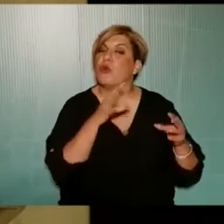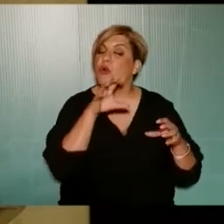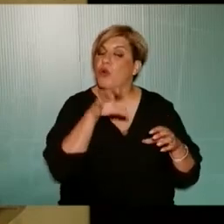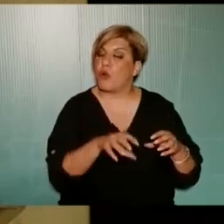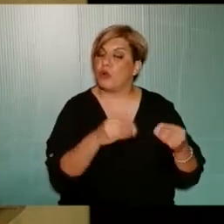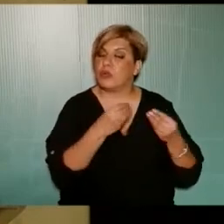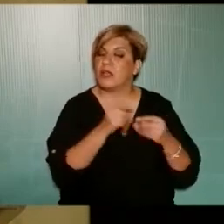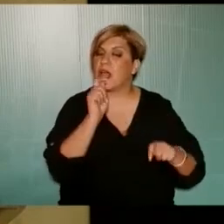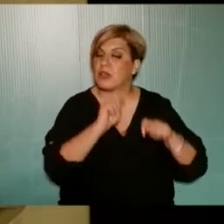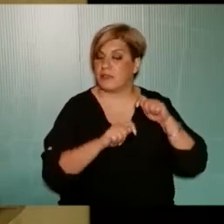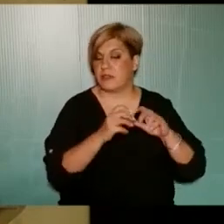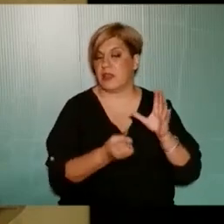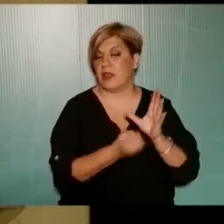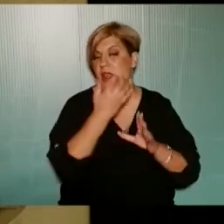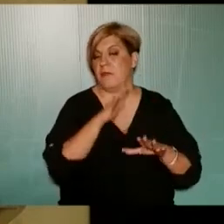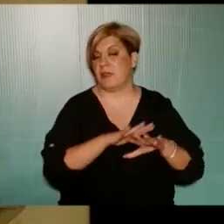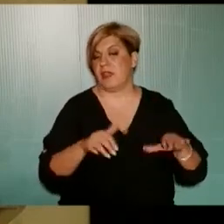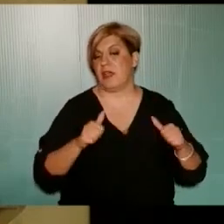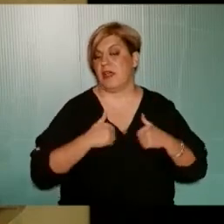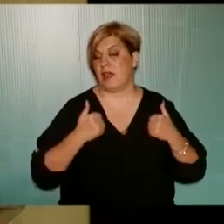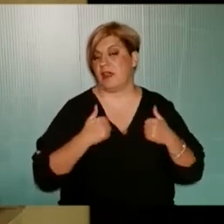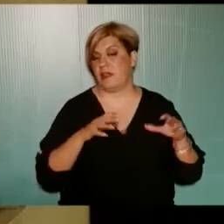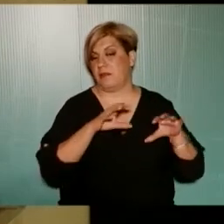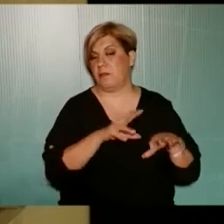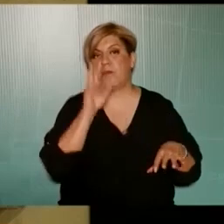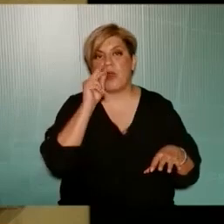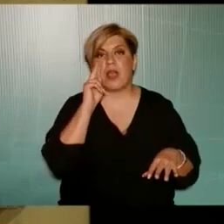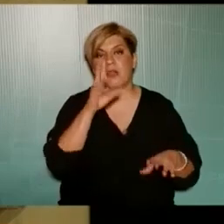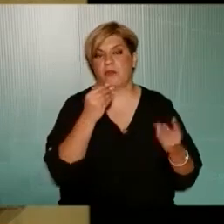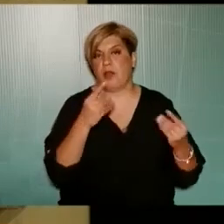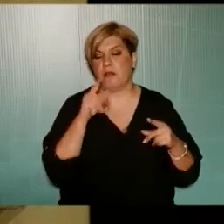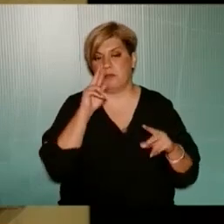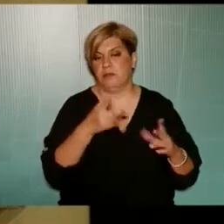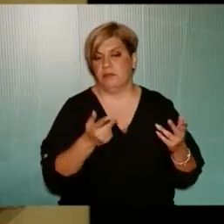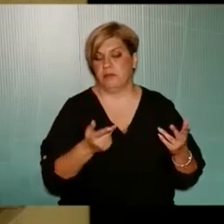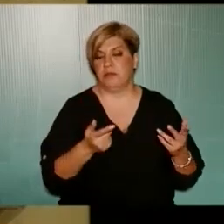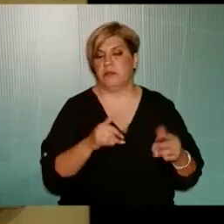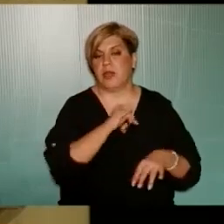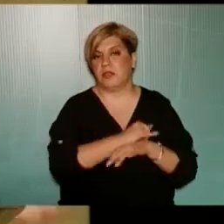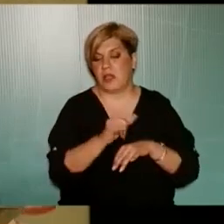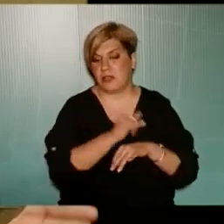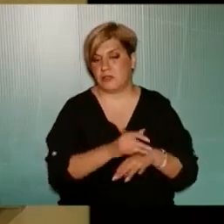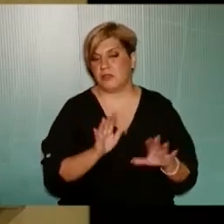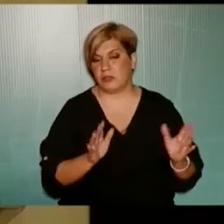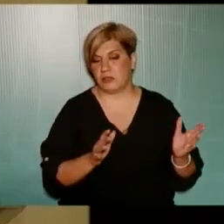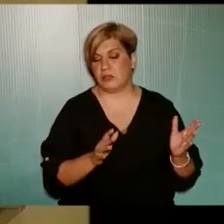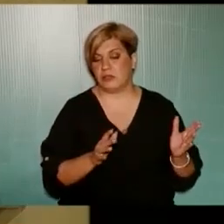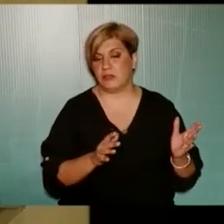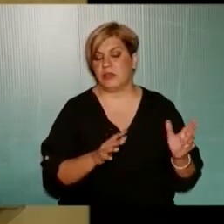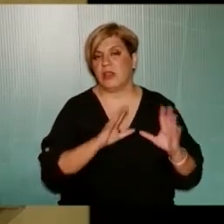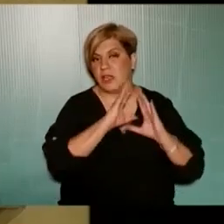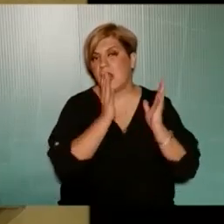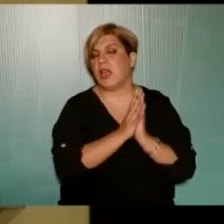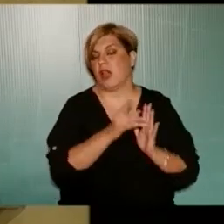μέχρι να κατασκευαστεί Η νέα παιδική χαρά Γιατί πολλά έχουν δει τα μάτια μας Και με τις καθυστερήσεις Όχι λέω μόνο από τη σημερινή διοίκηση